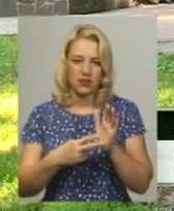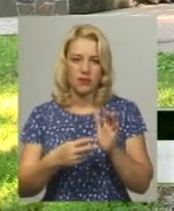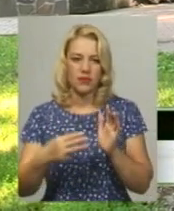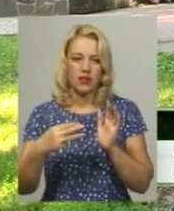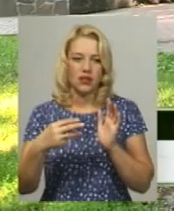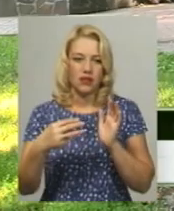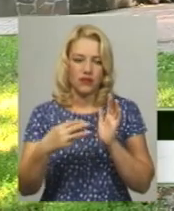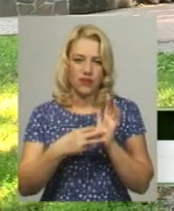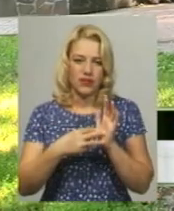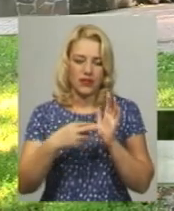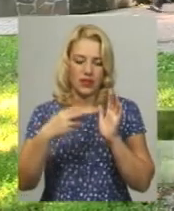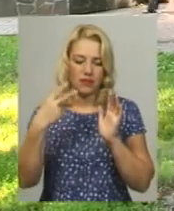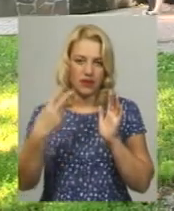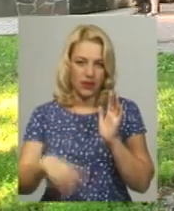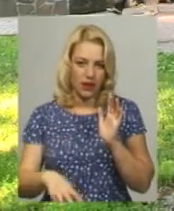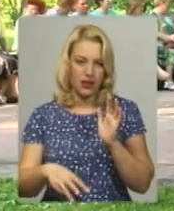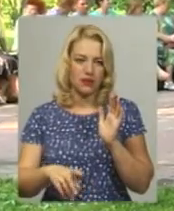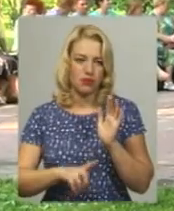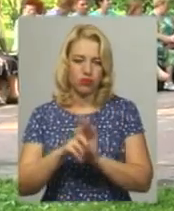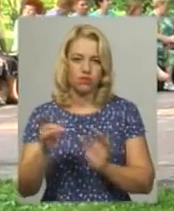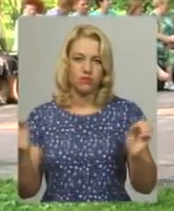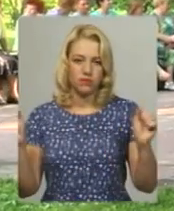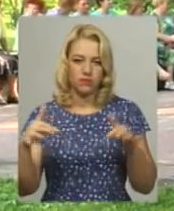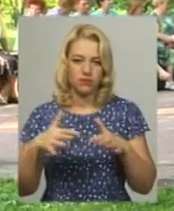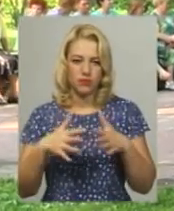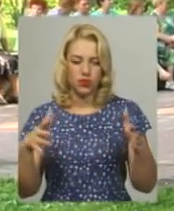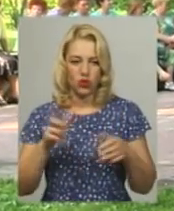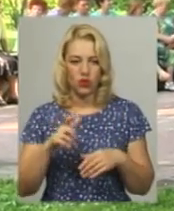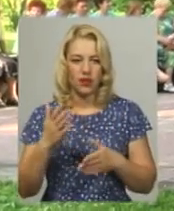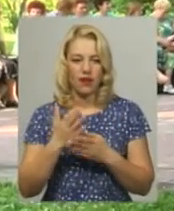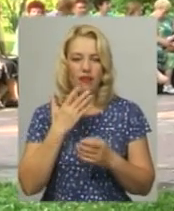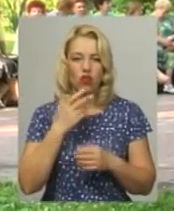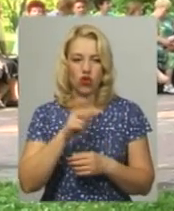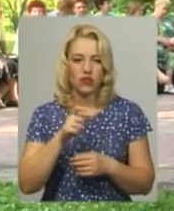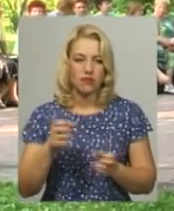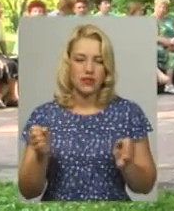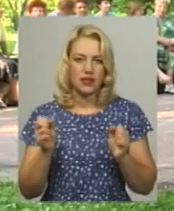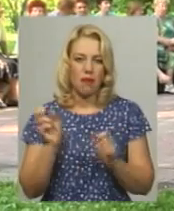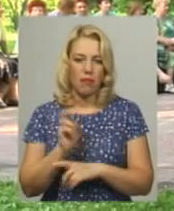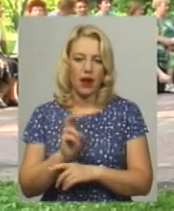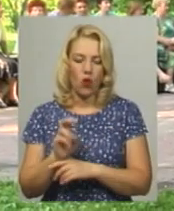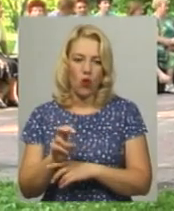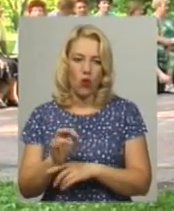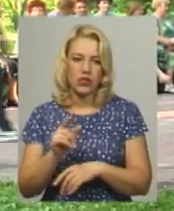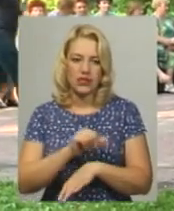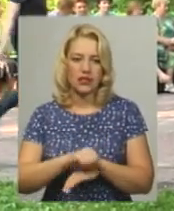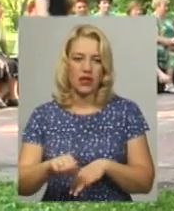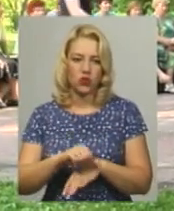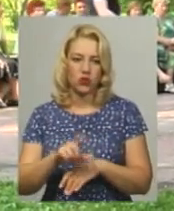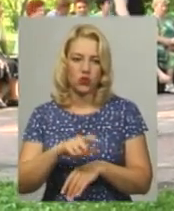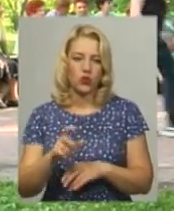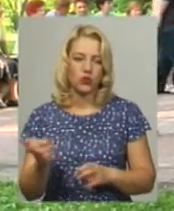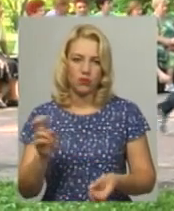вже починає все більше, більше народу сходиться. Є навіть іноземці приходять, приїжджають закордонні люди